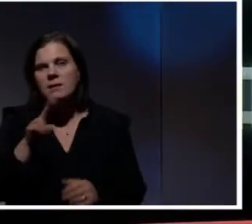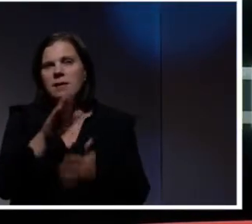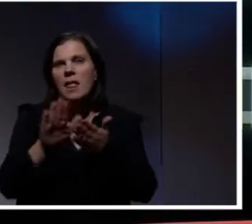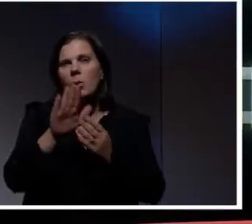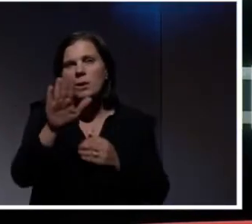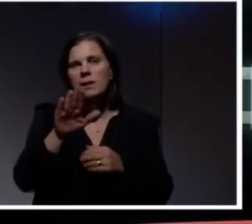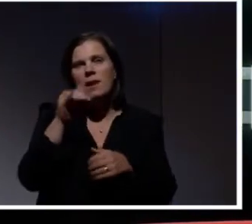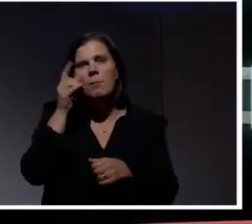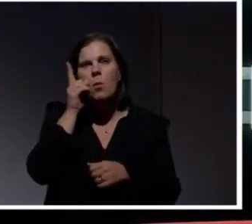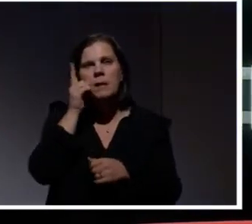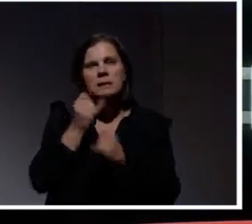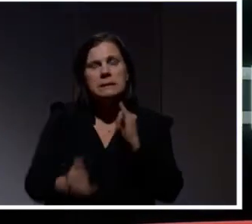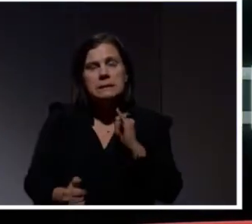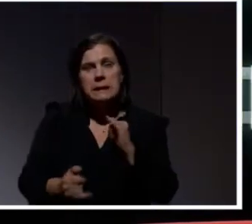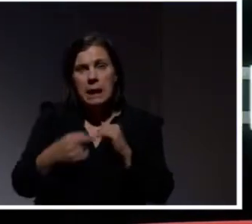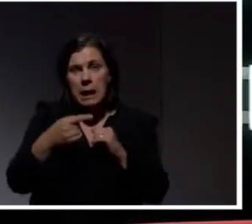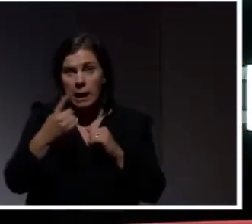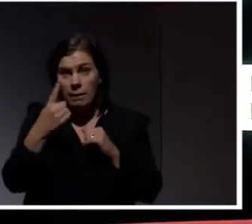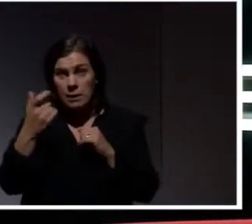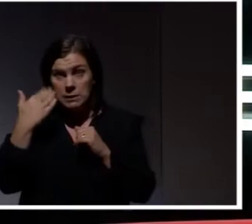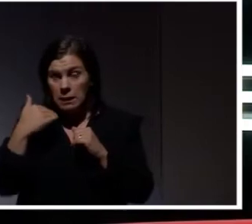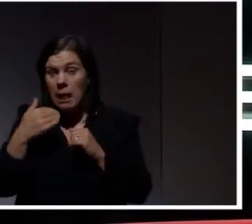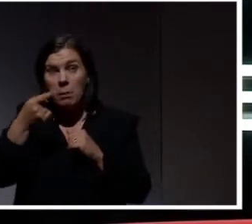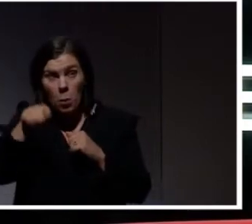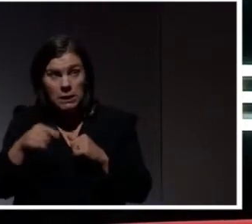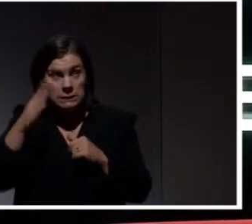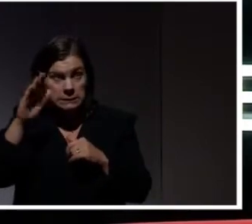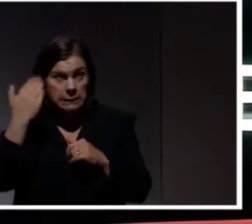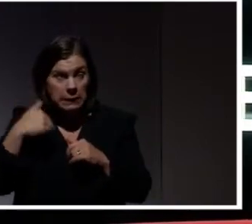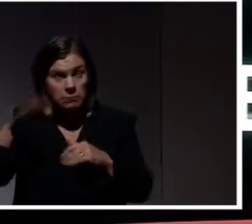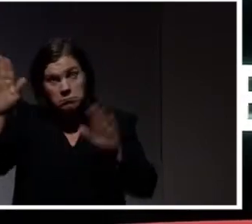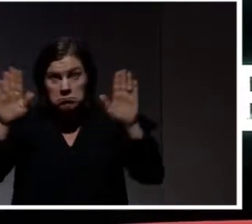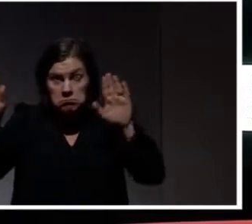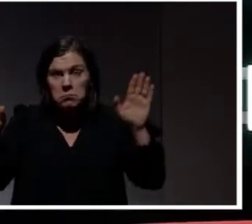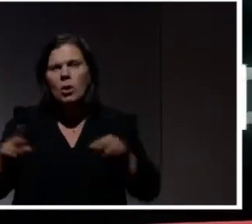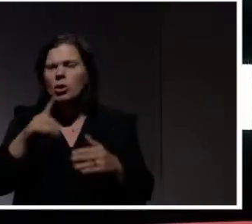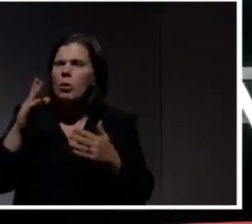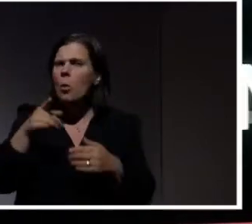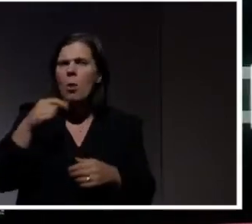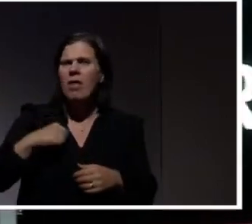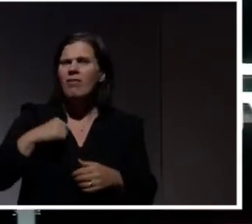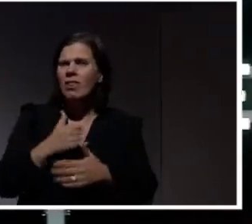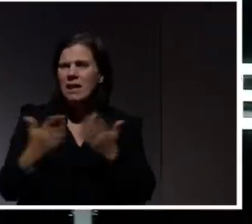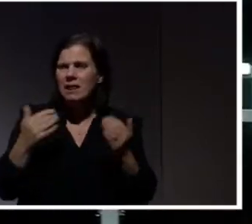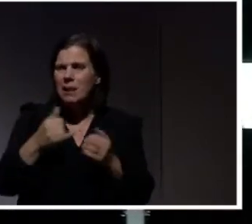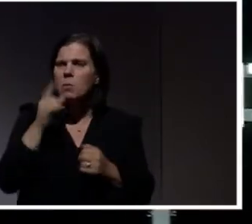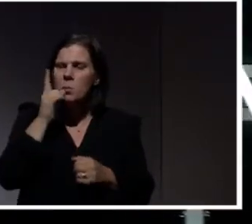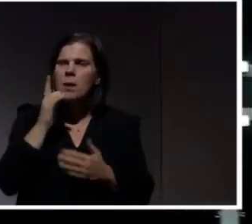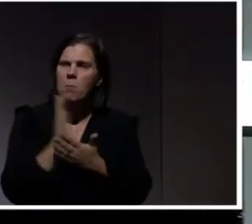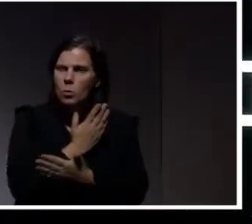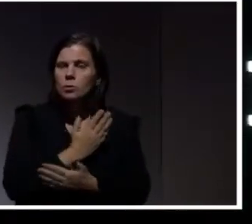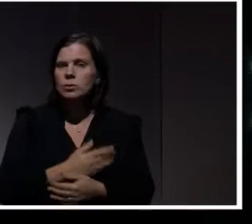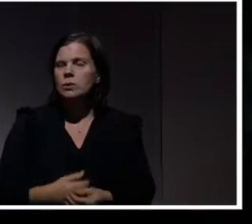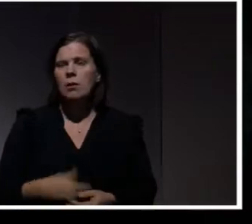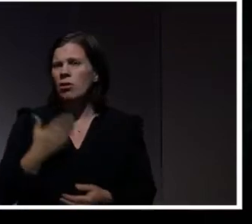En månad sedan? Ja, bra. Gör det. Ta bort sånt som du inte har använt på ett tag. Det